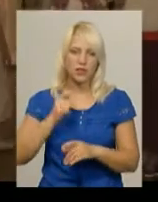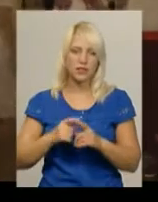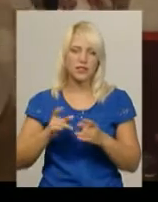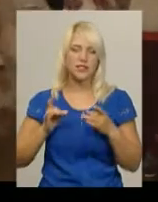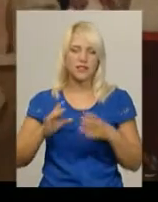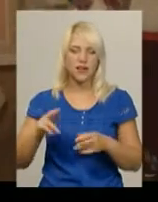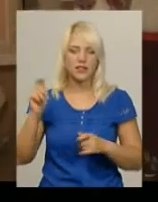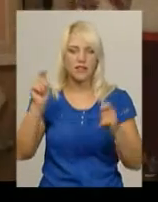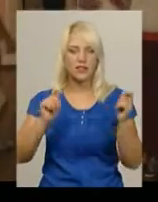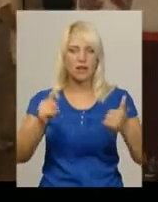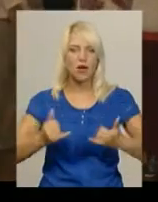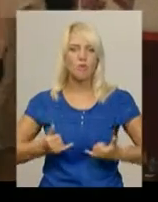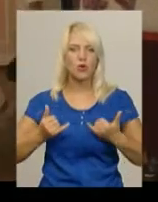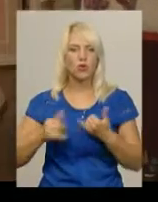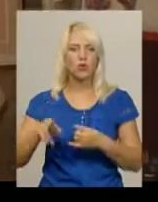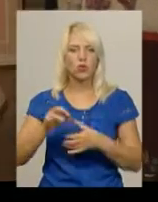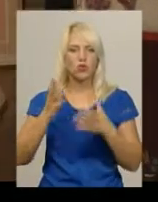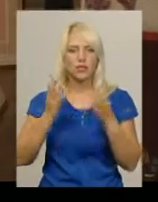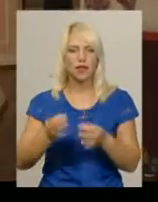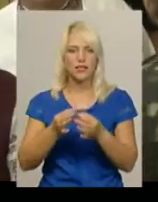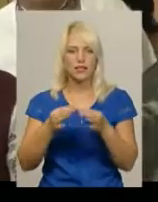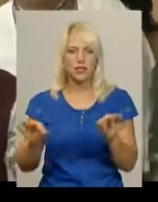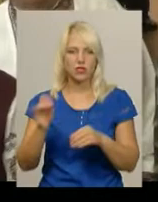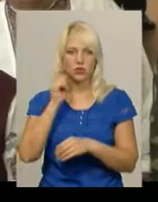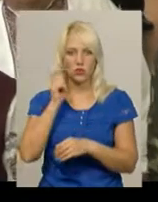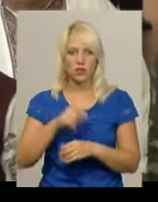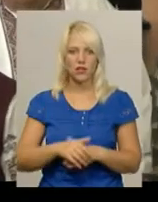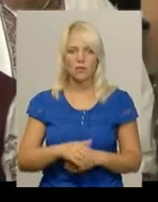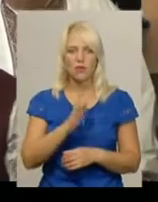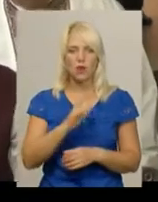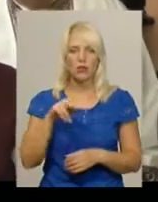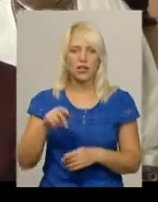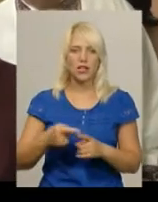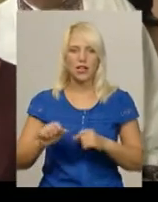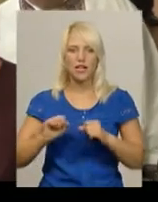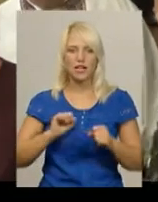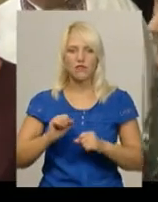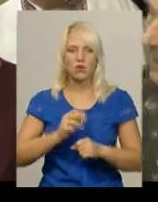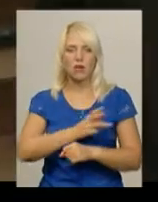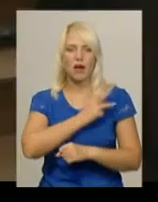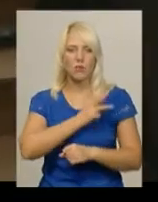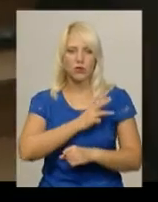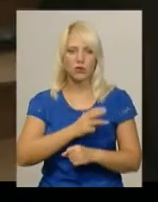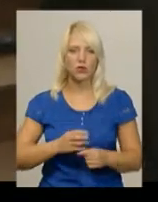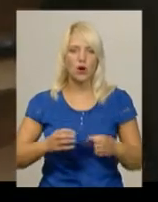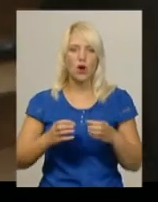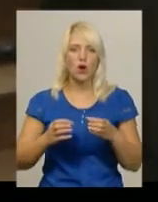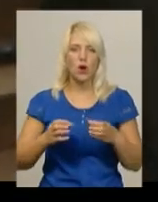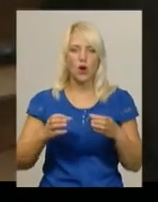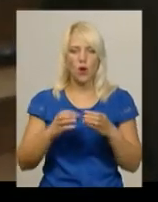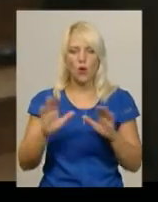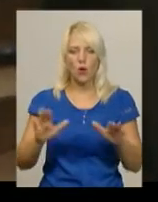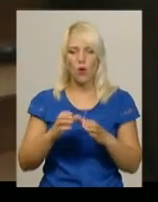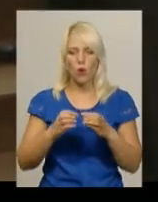фестиваль приурочений до Дня Незалежності України. Володимир Фертельній, керівник народного аматорського хору ветеранів війни і праці